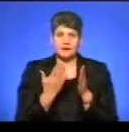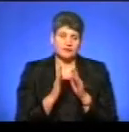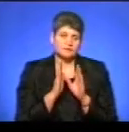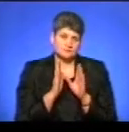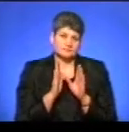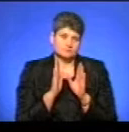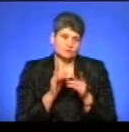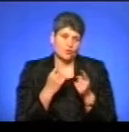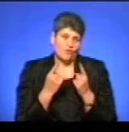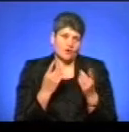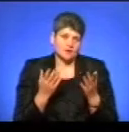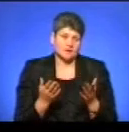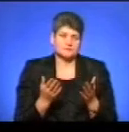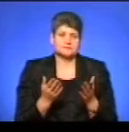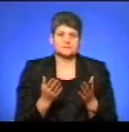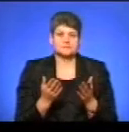говорити,